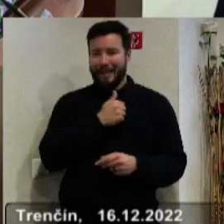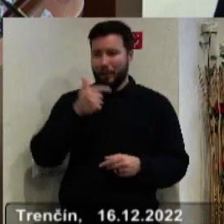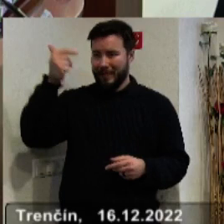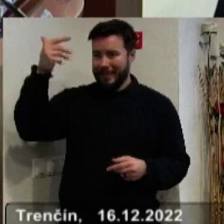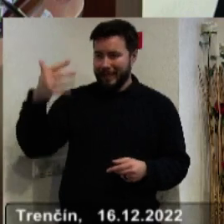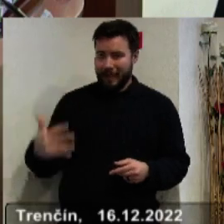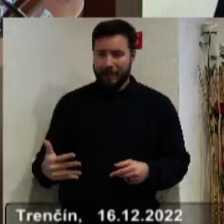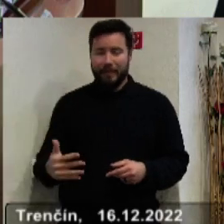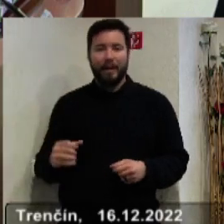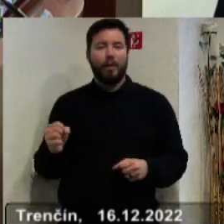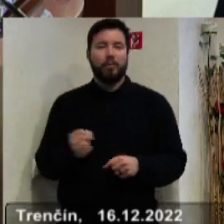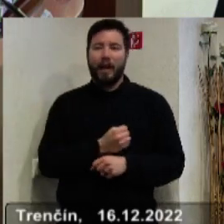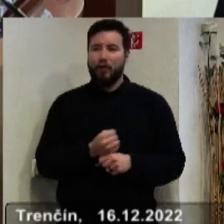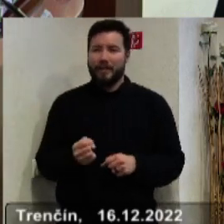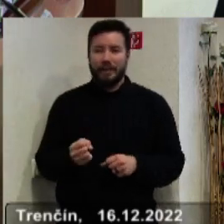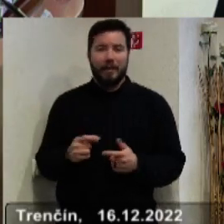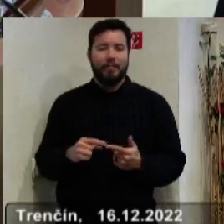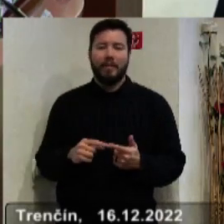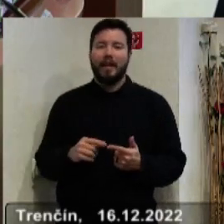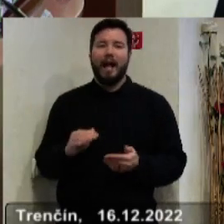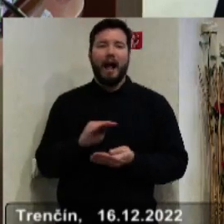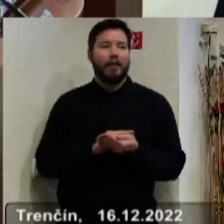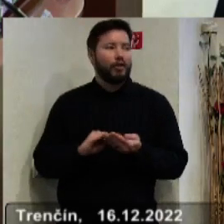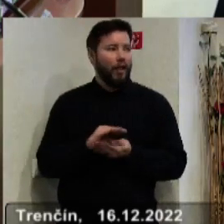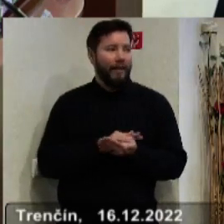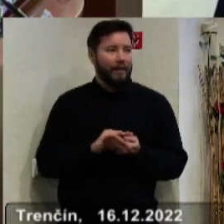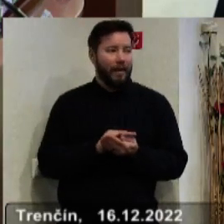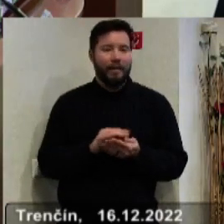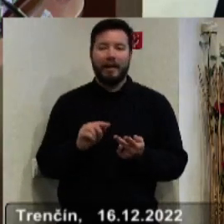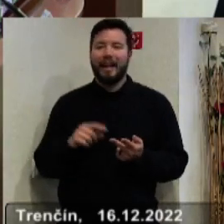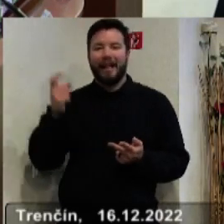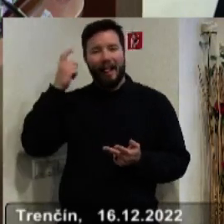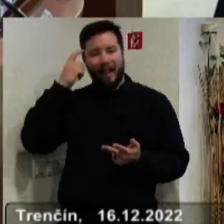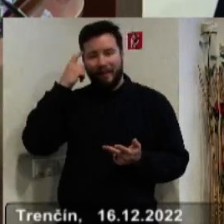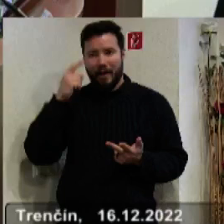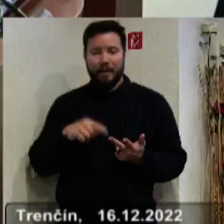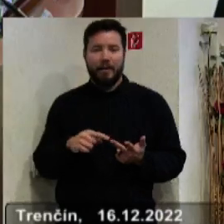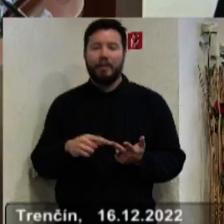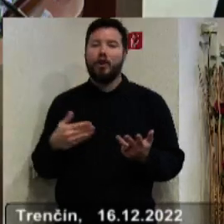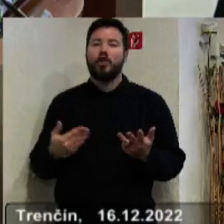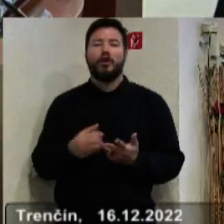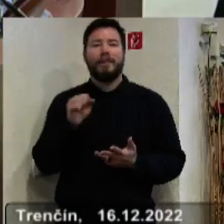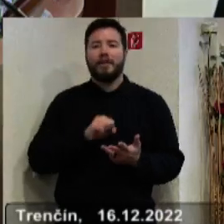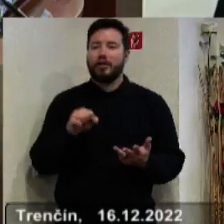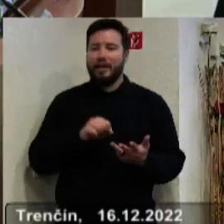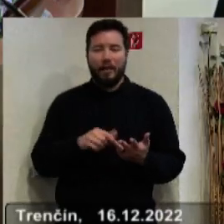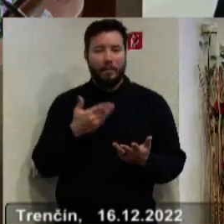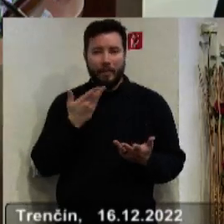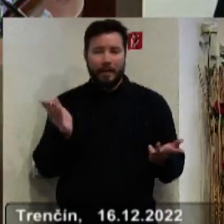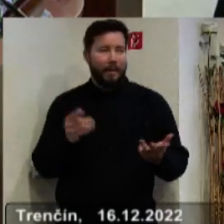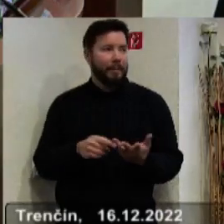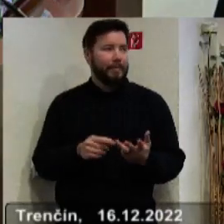ani Bánovce, ani Handlovú, Ilavú, ani Nové mesto nad Váhom.